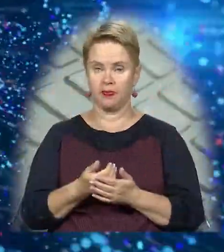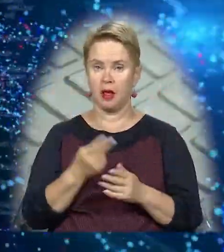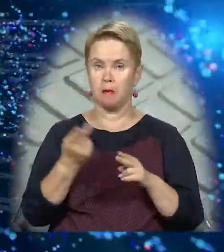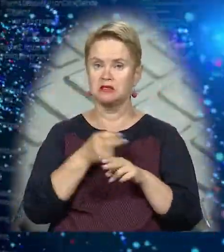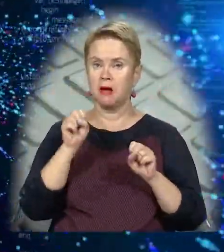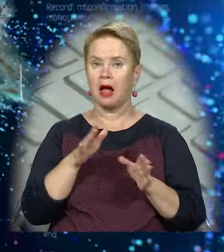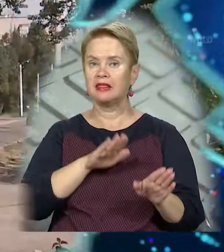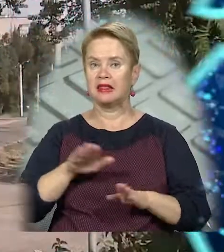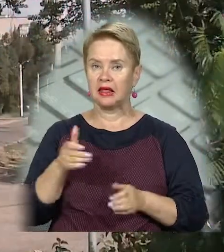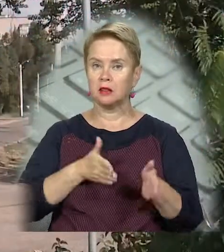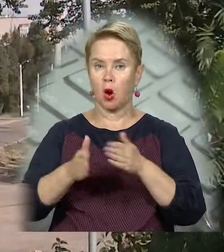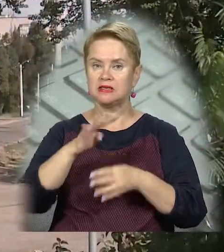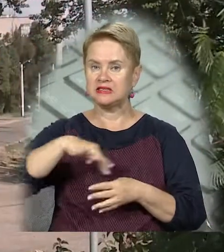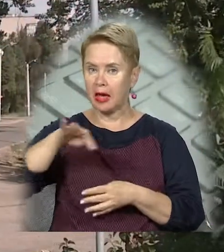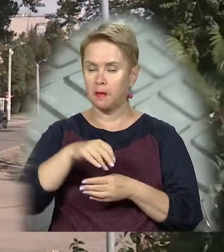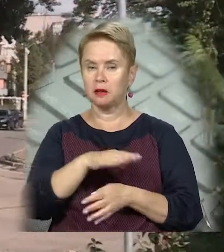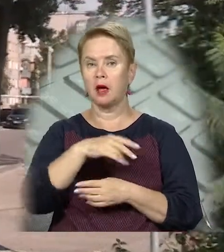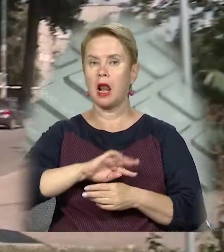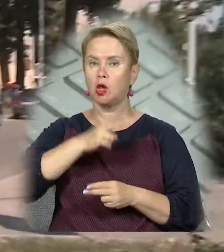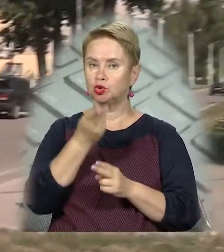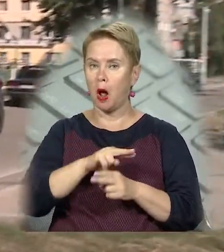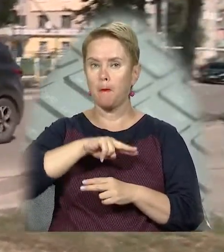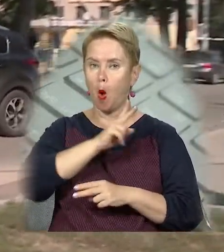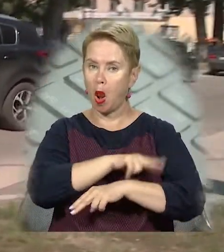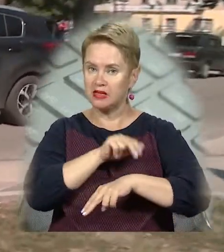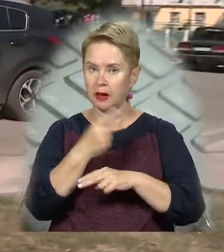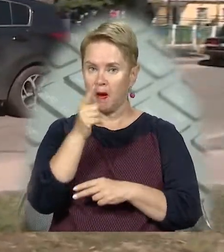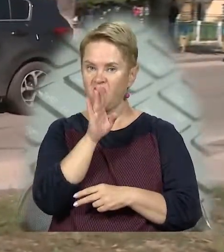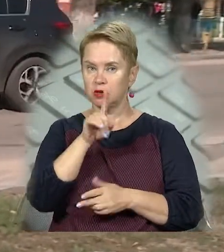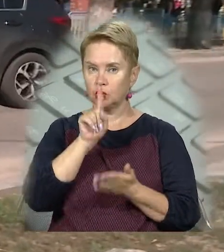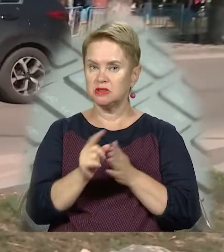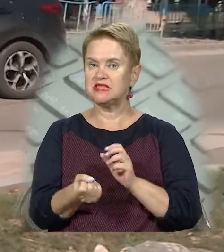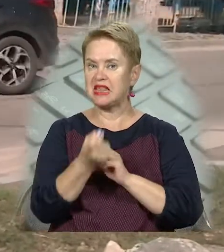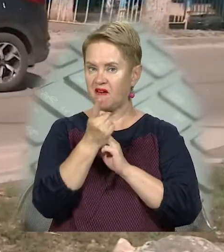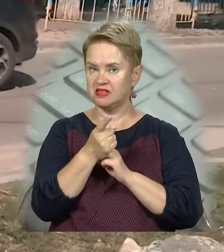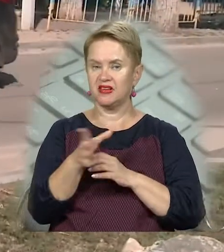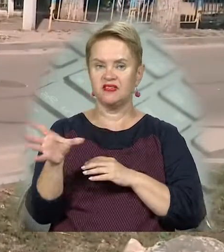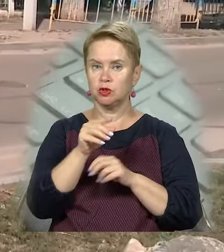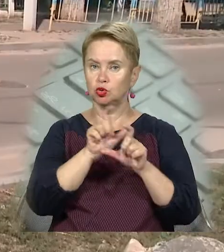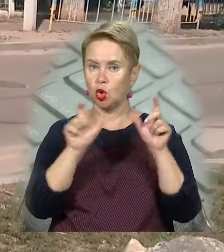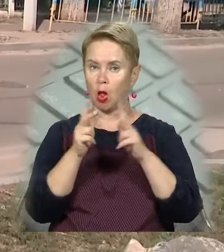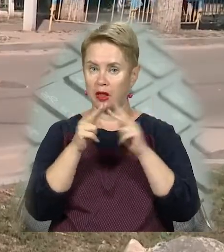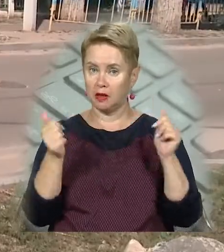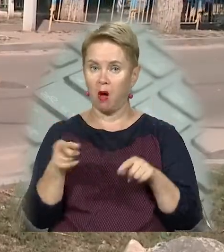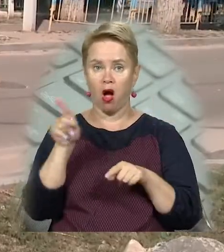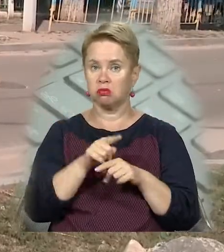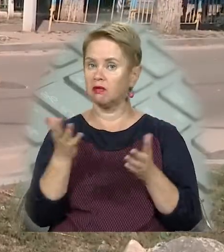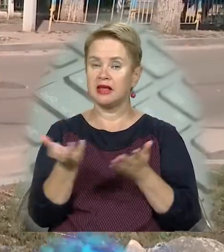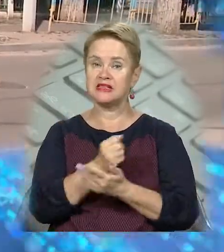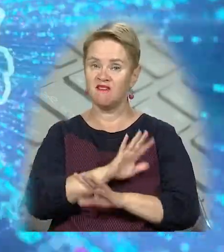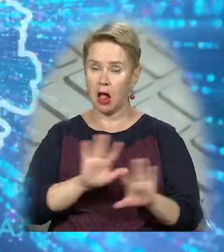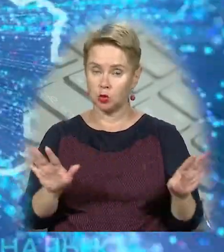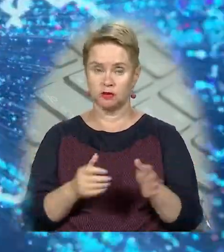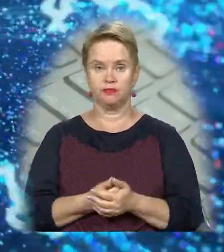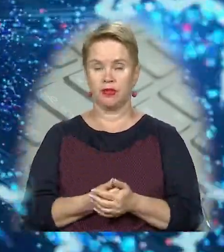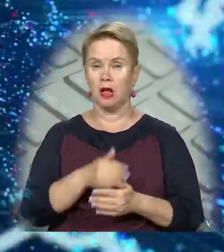Безпека дітей на дорозі, зебри, дорожні знаки та лежачі поліцейські до 1 вересня мали б з'явитися біля всіх шкіл Дніпра, однак не склалося.